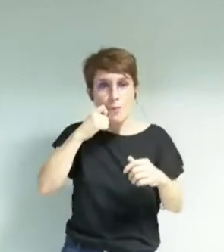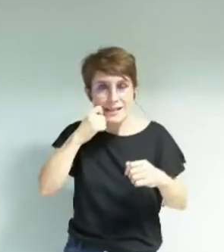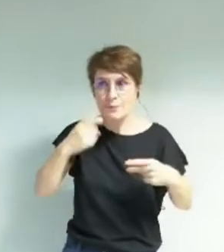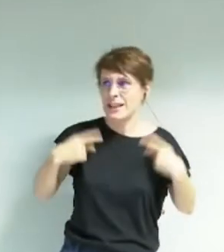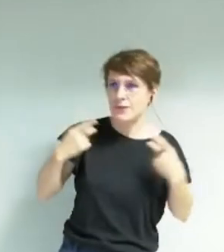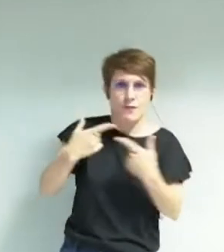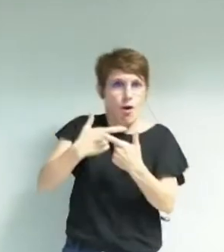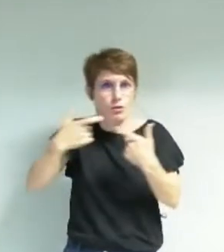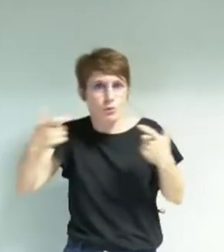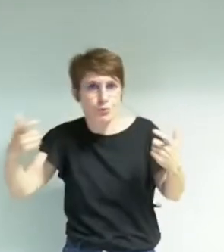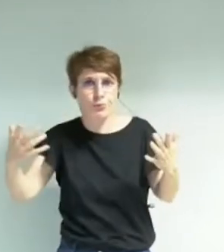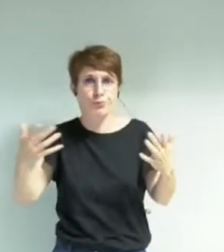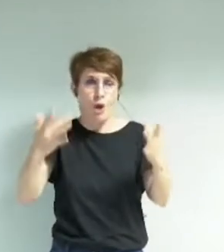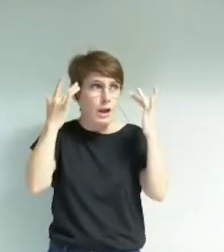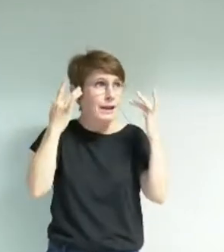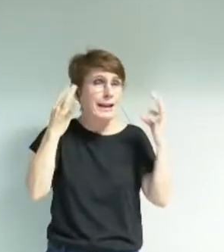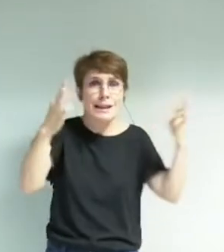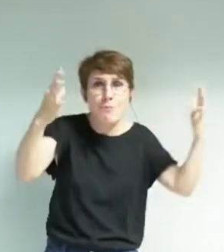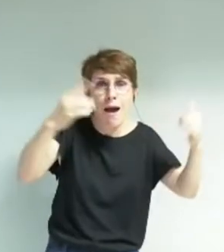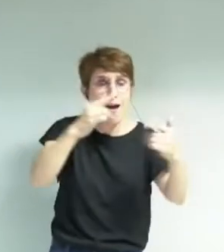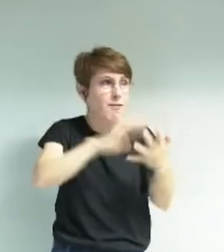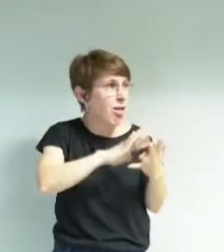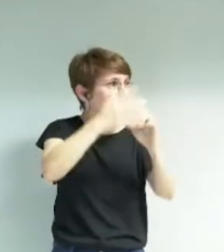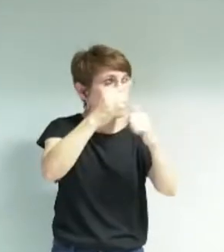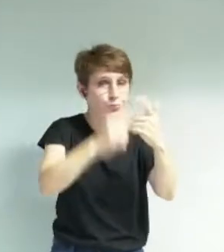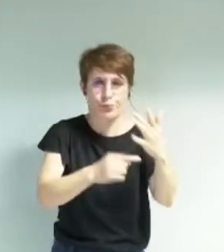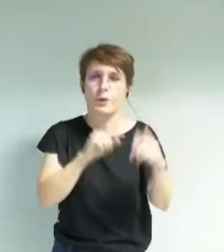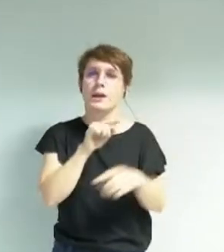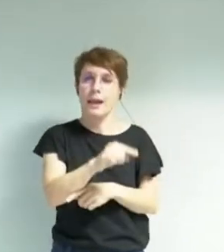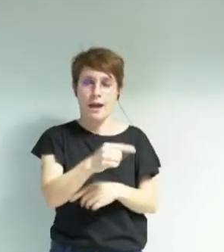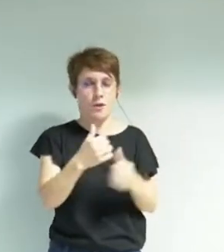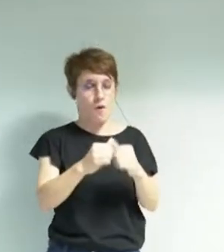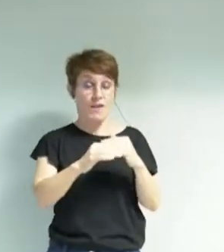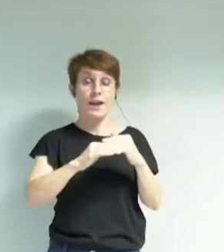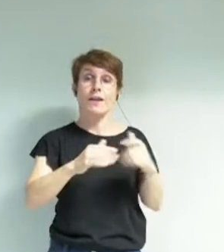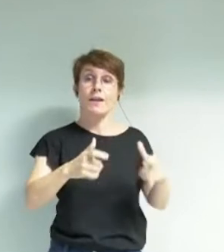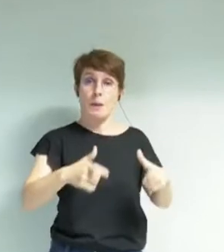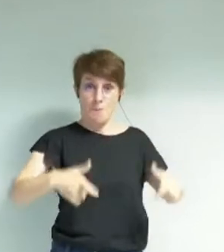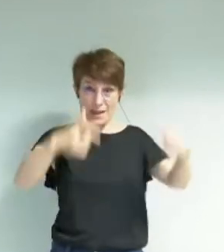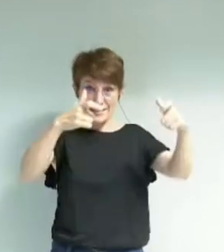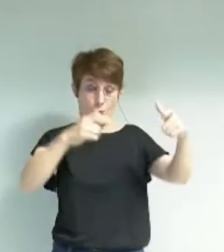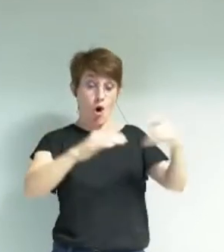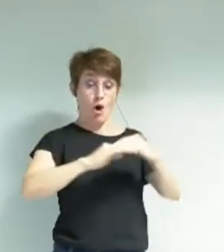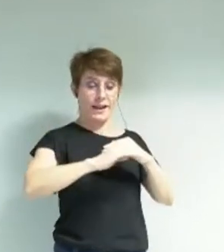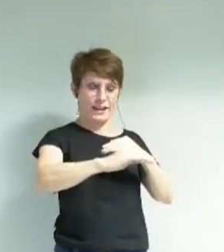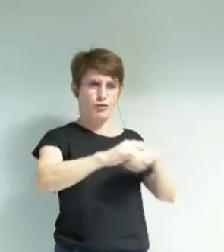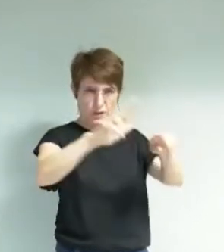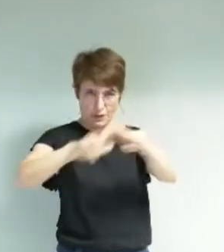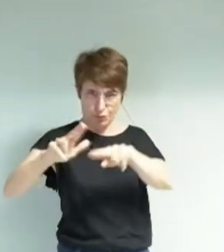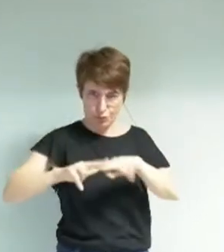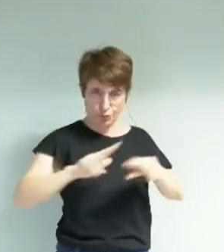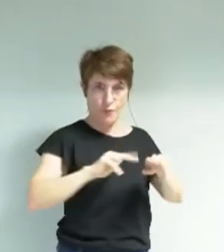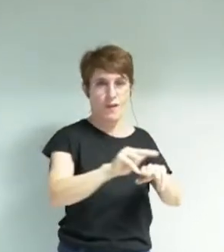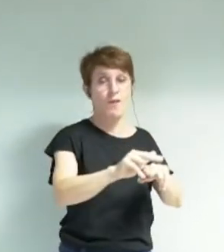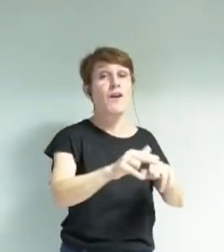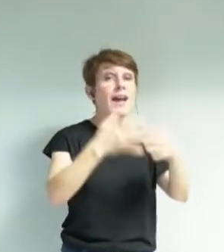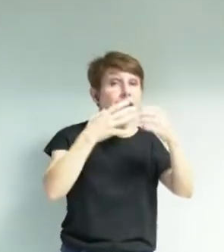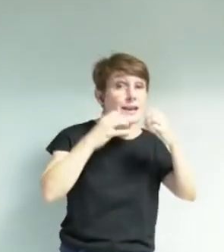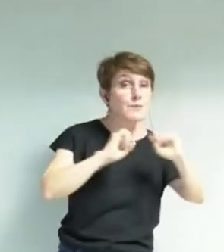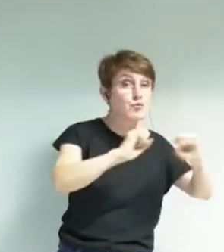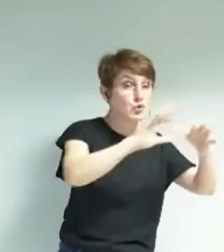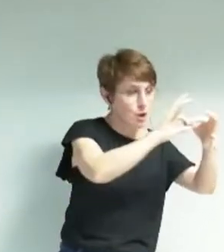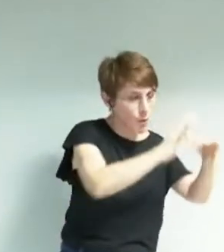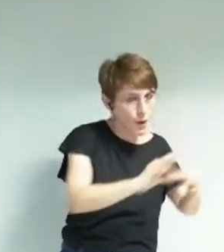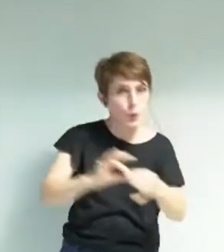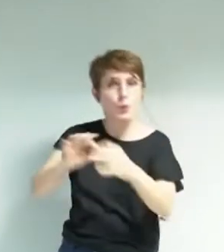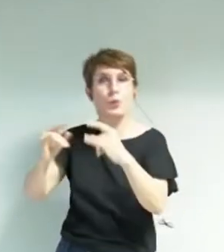comme pour tous nos équipements, d'ouvrir ce muséum sur l'extérieur, de retravailler le rez-de-chaussée et de repenser le lien entre le muséum et son ensemble avec les serres